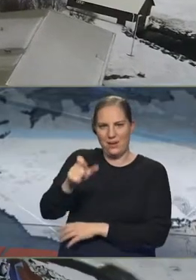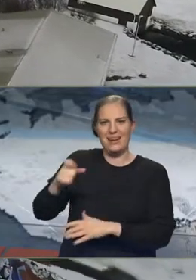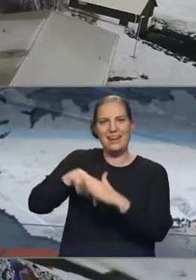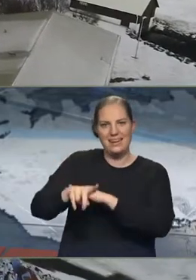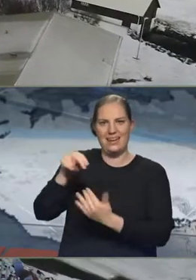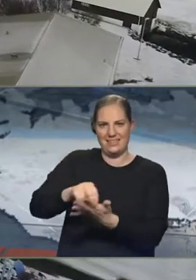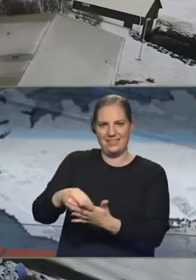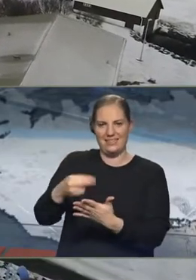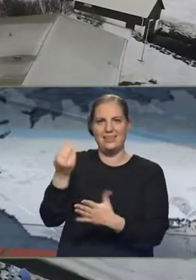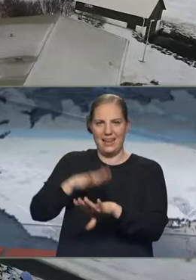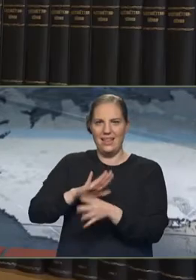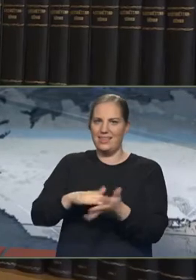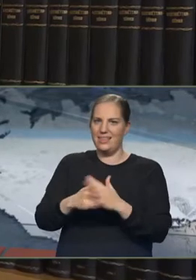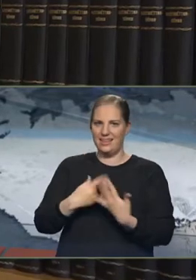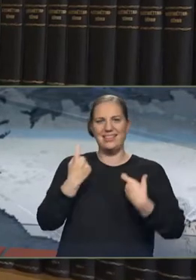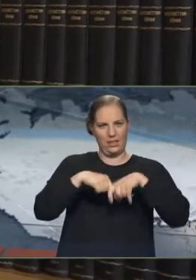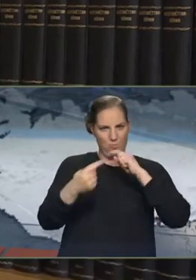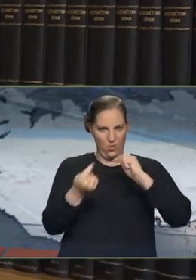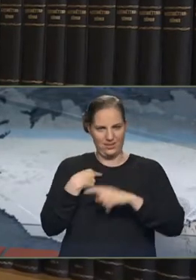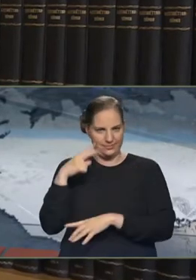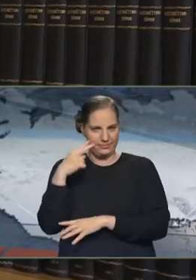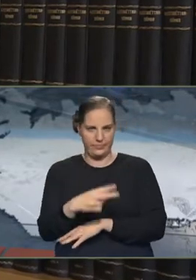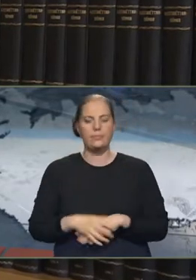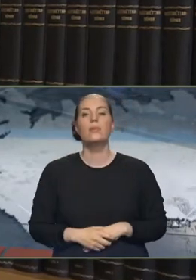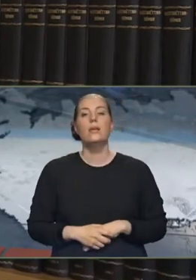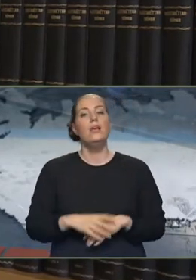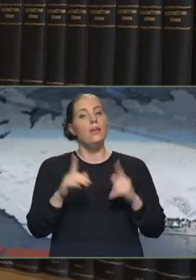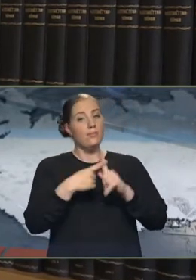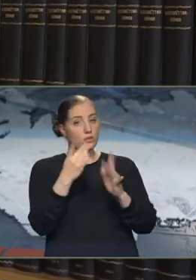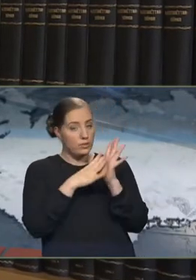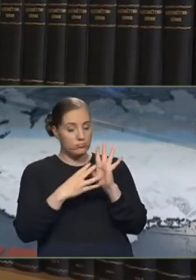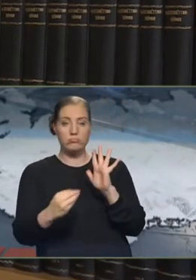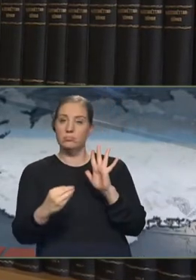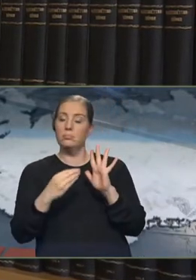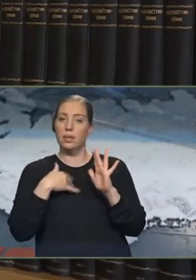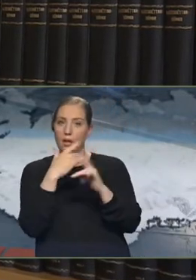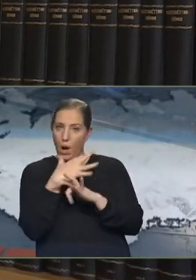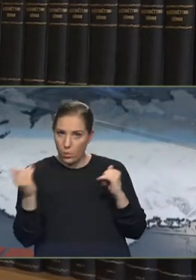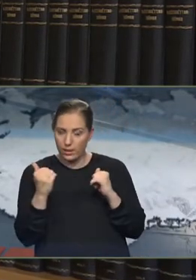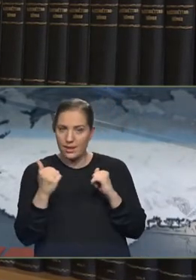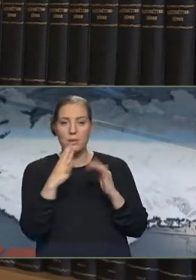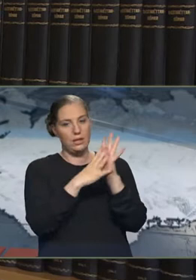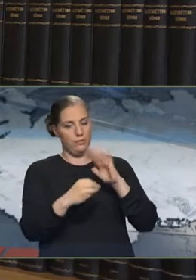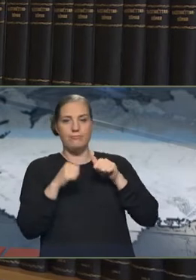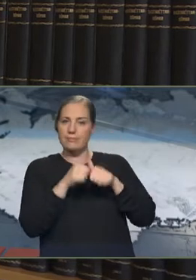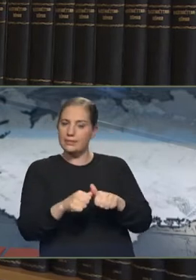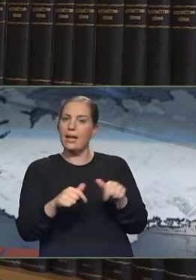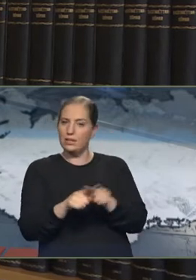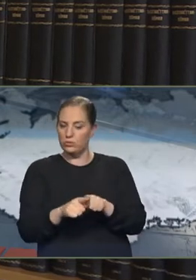sem hafi fyrir vikið pólitíska ásýnd. Fyrstu viðbreið er bara jákað, við erum ánaðið með þessa niðustöð, hún er í samræmiðið málið eins og við